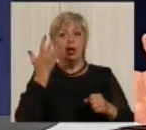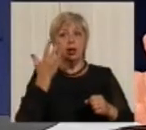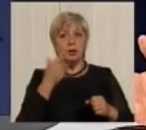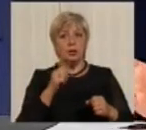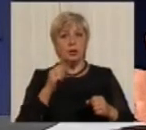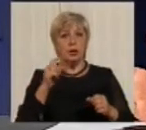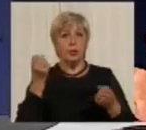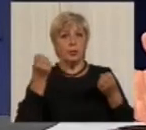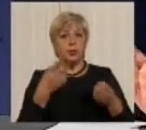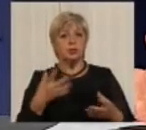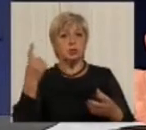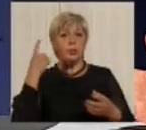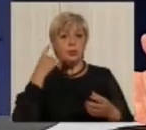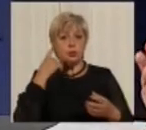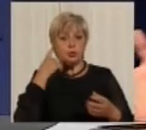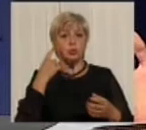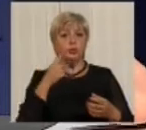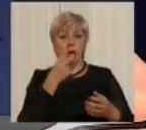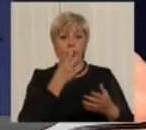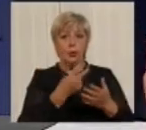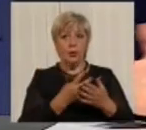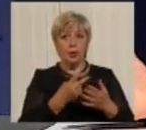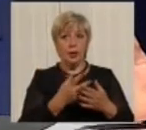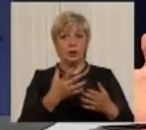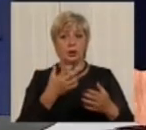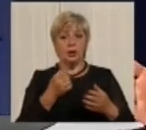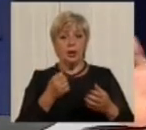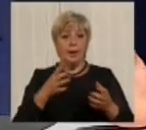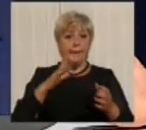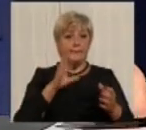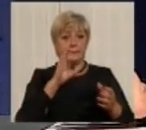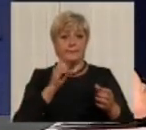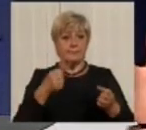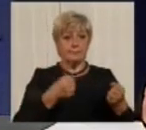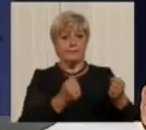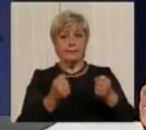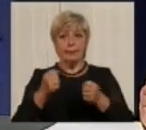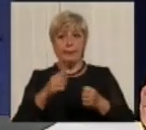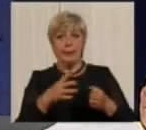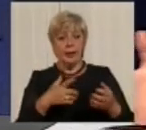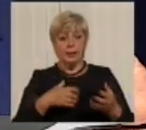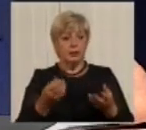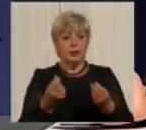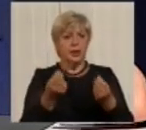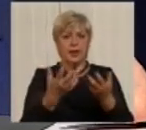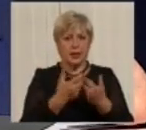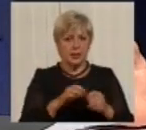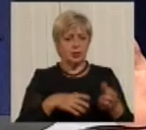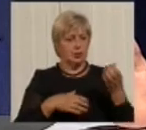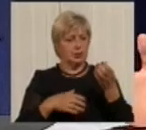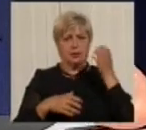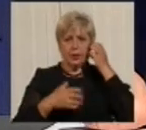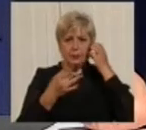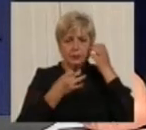просто почув, побачив і зреагував, а не відлікся на щось інше, тобто на телефон, на рахування коштів і дивився по